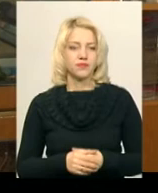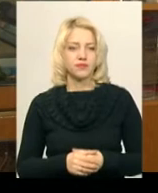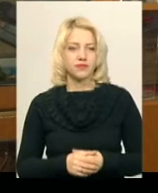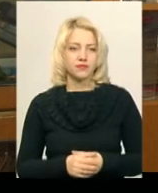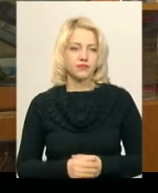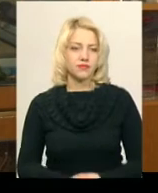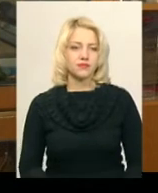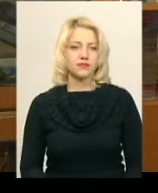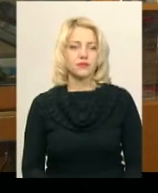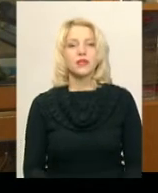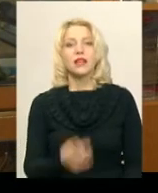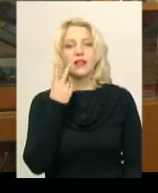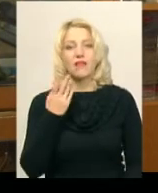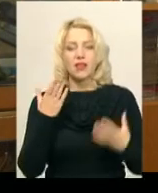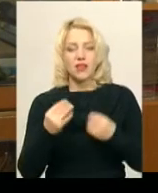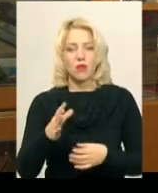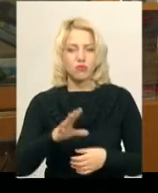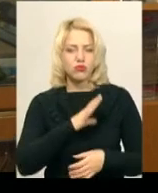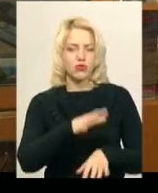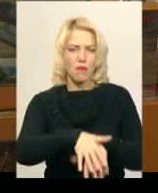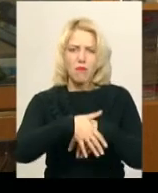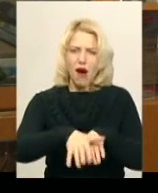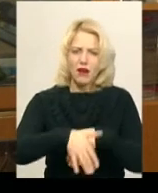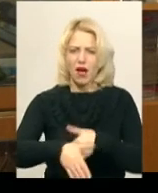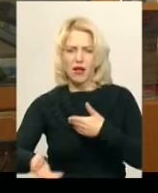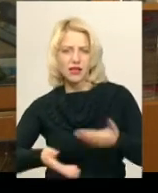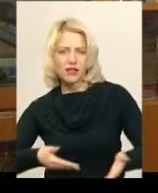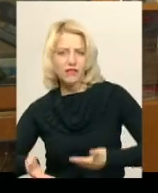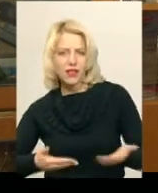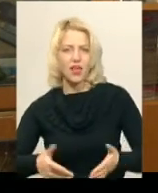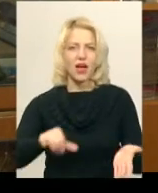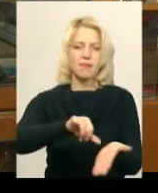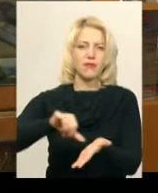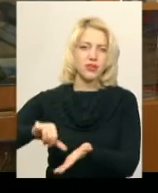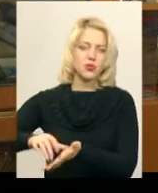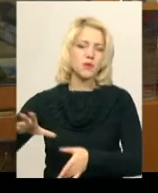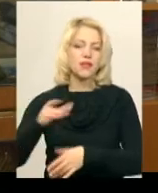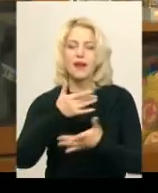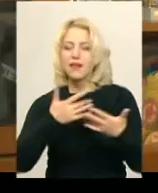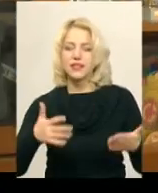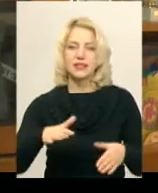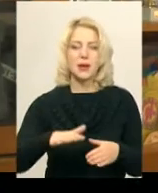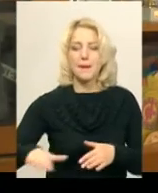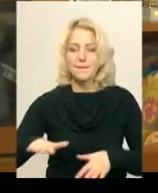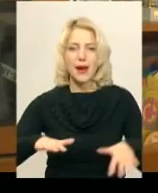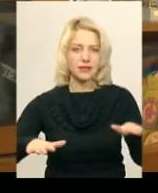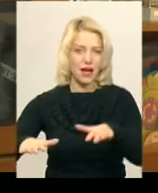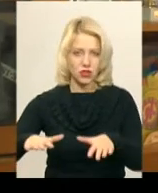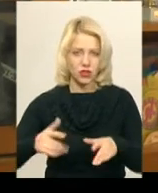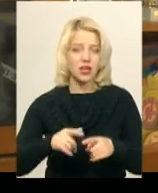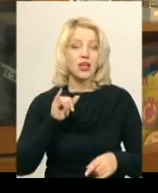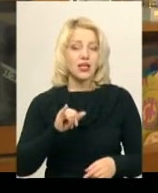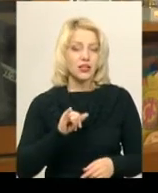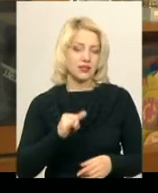Ось там два дні були паради, дефіляди, виступи на різних майданчиках. Був ще такий цікавий момент,